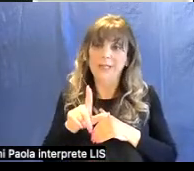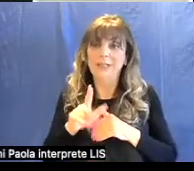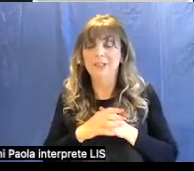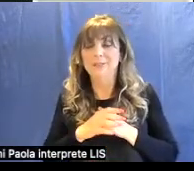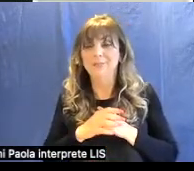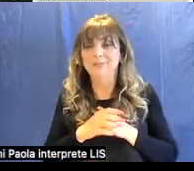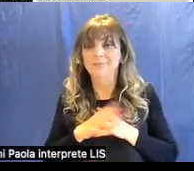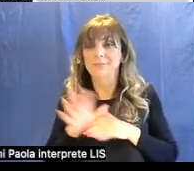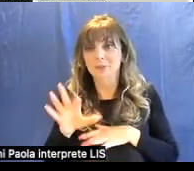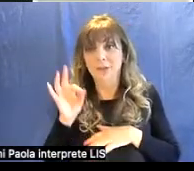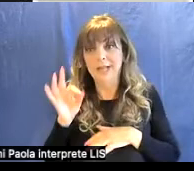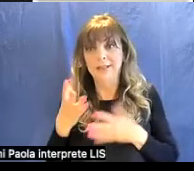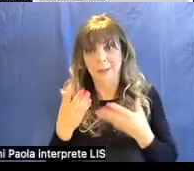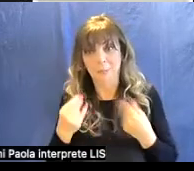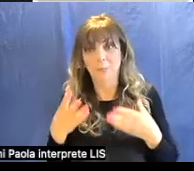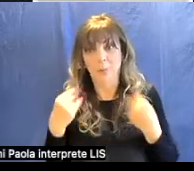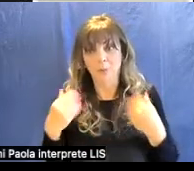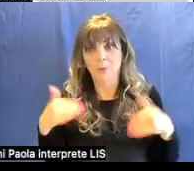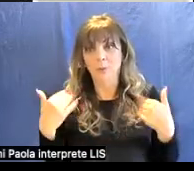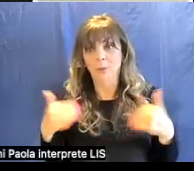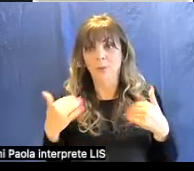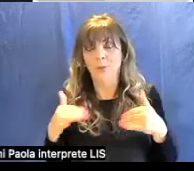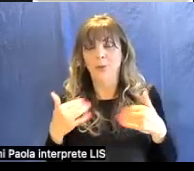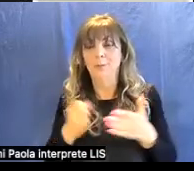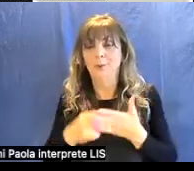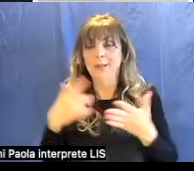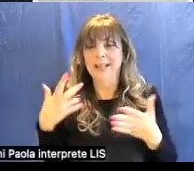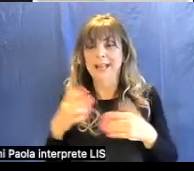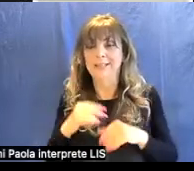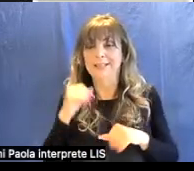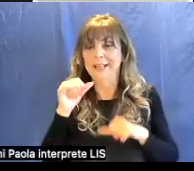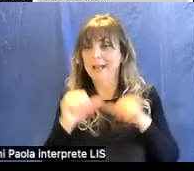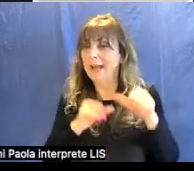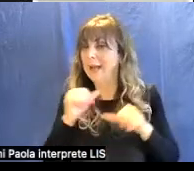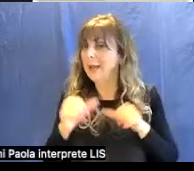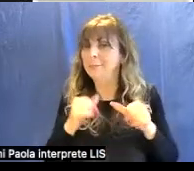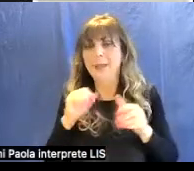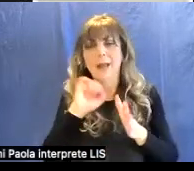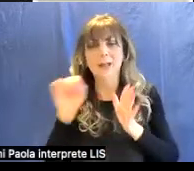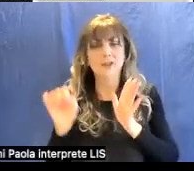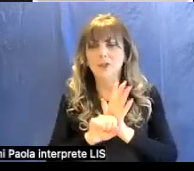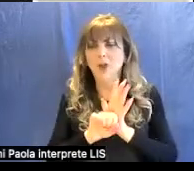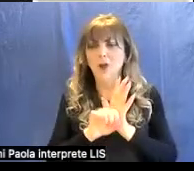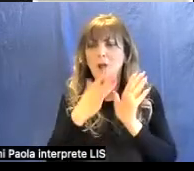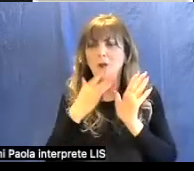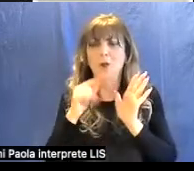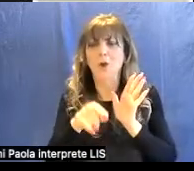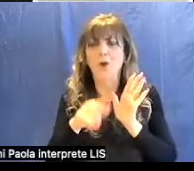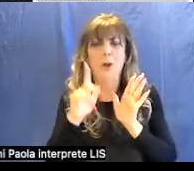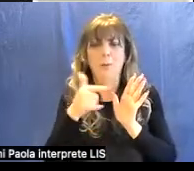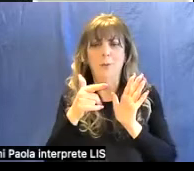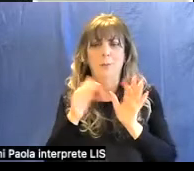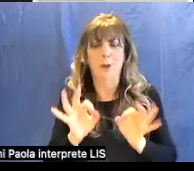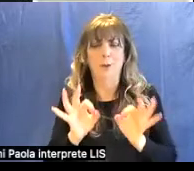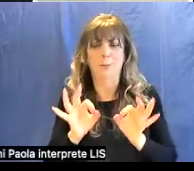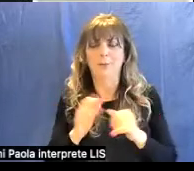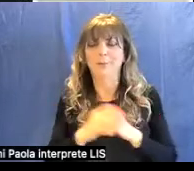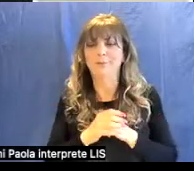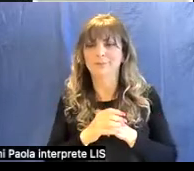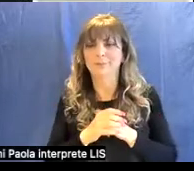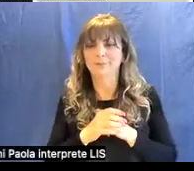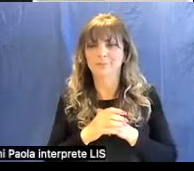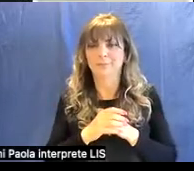una scelta molto molto importante che cambiò per sempre la storia di questo colore e poi come